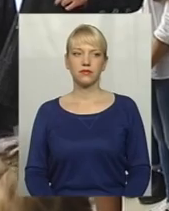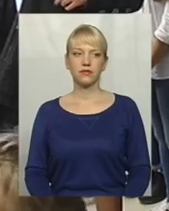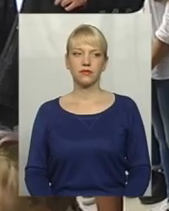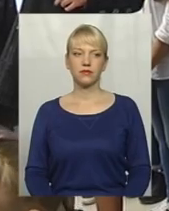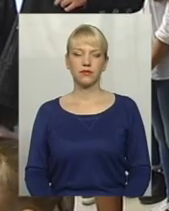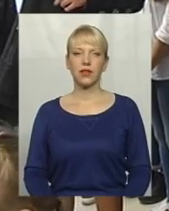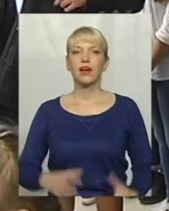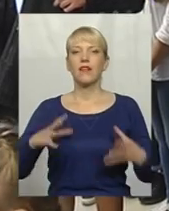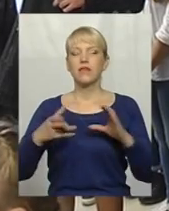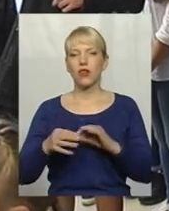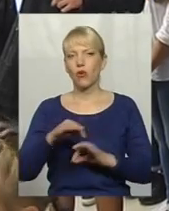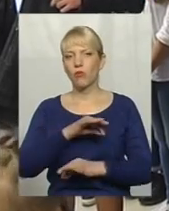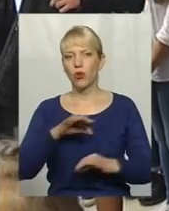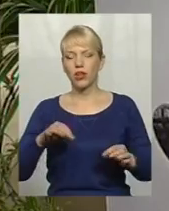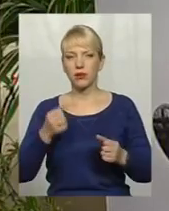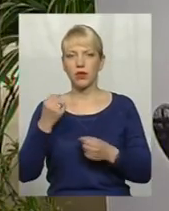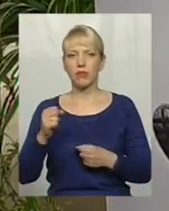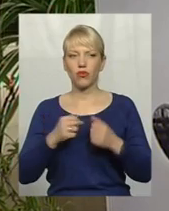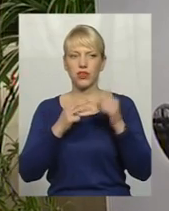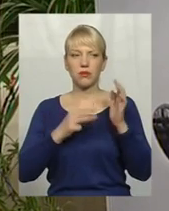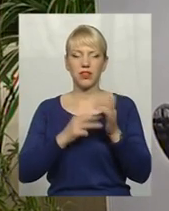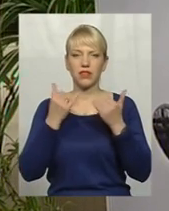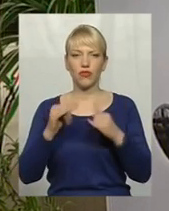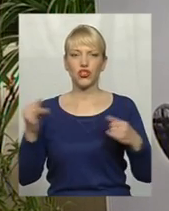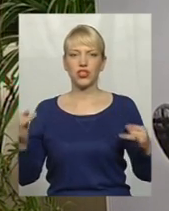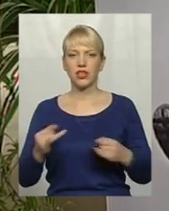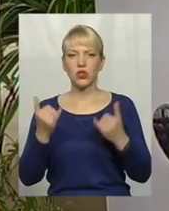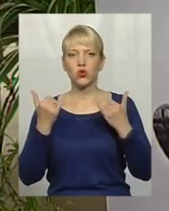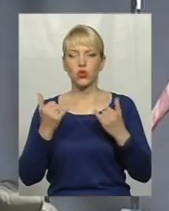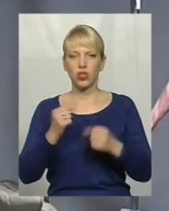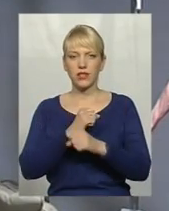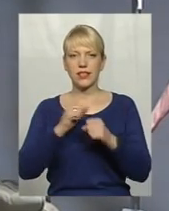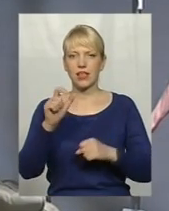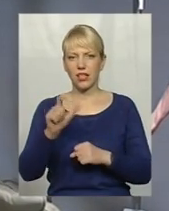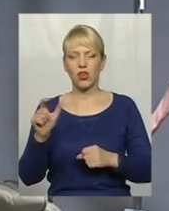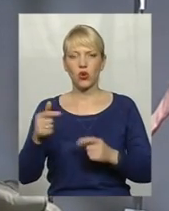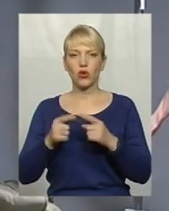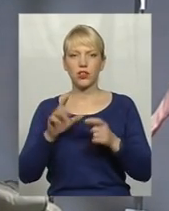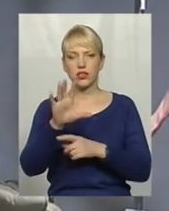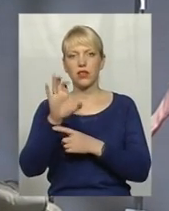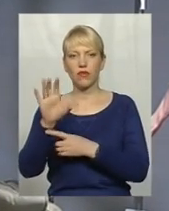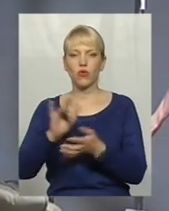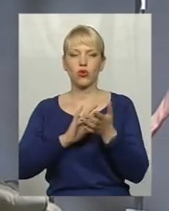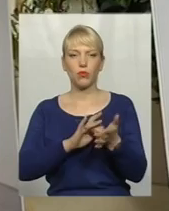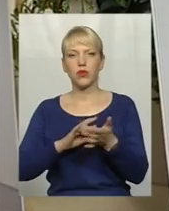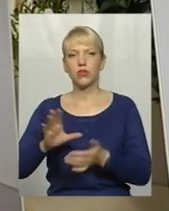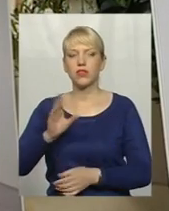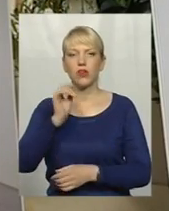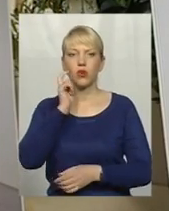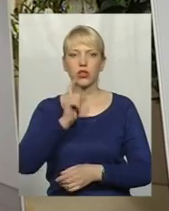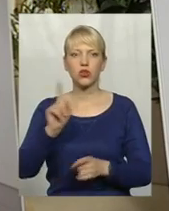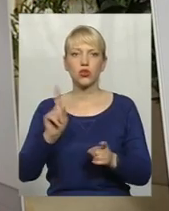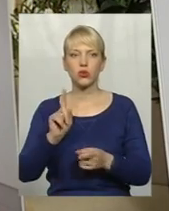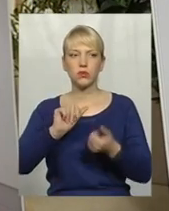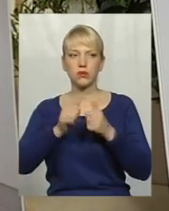Загалом у проєкті «Переможці» 18 дивовижних історій сучасних героїв. Світлини мандрують Україною, аби змінити думку про людей із